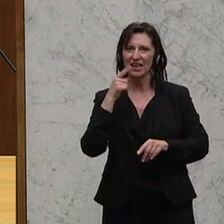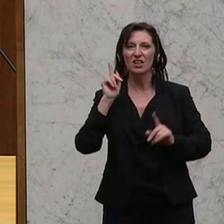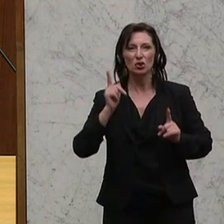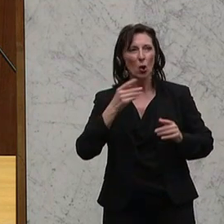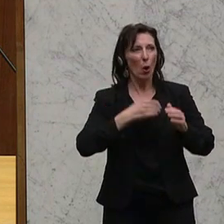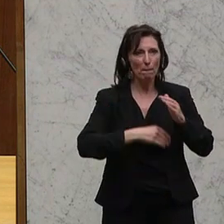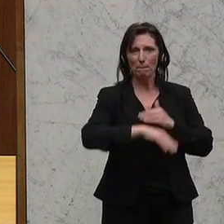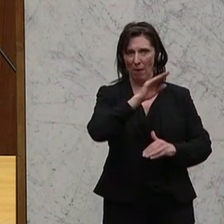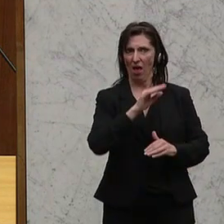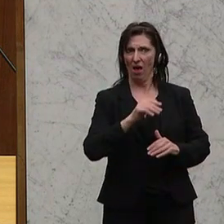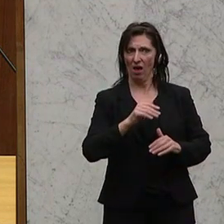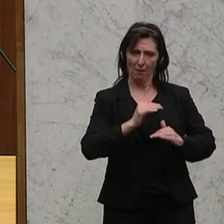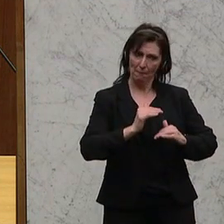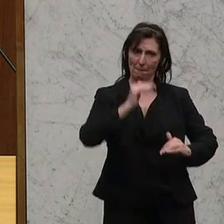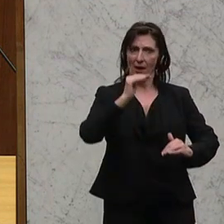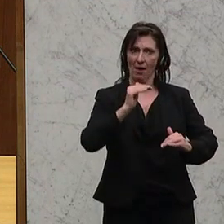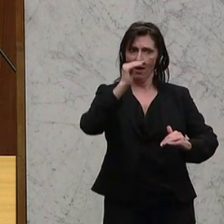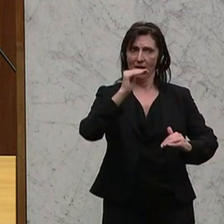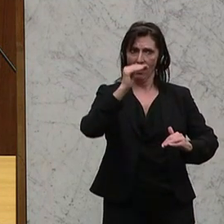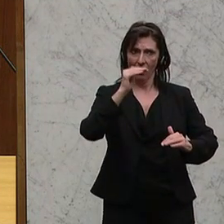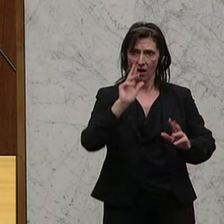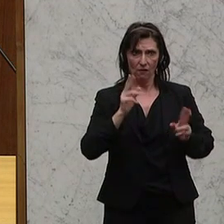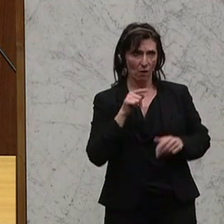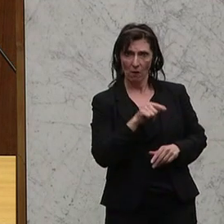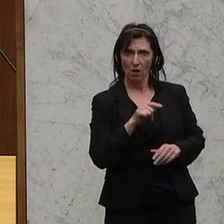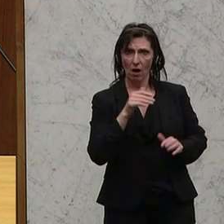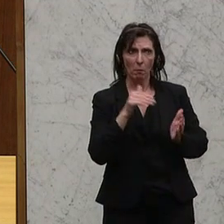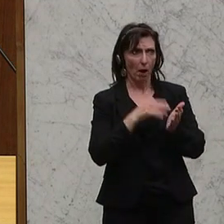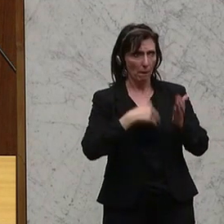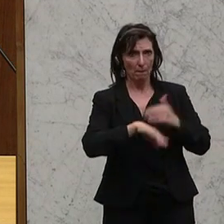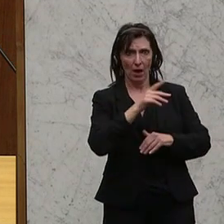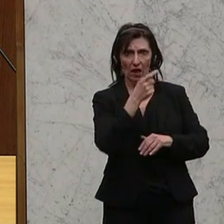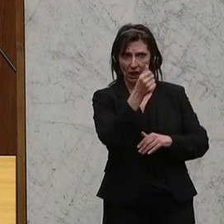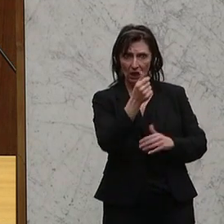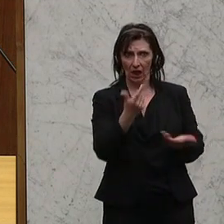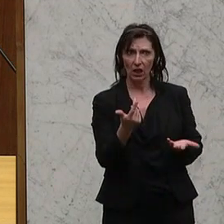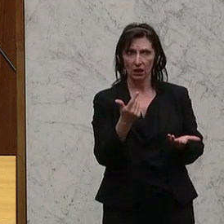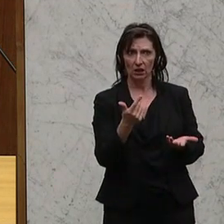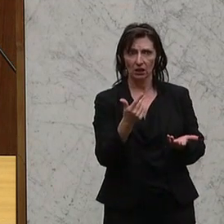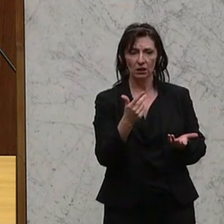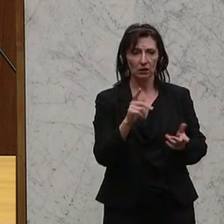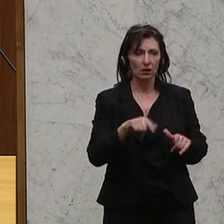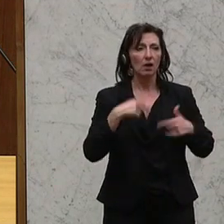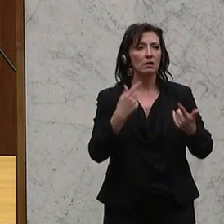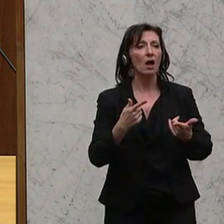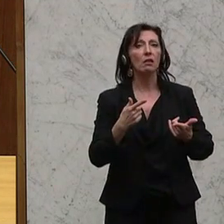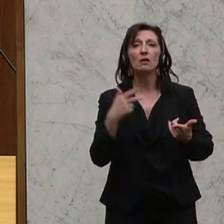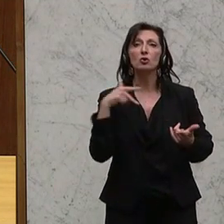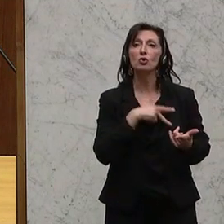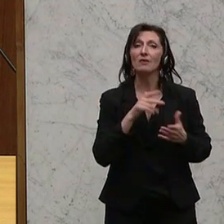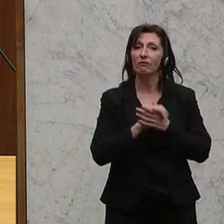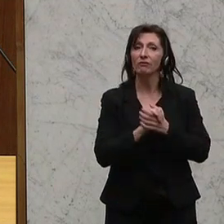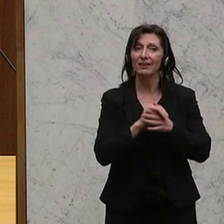sein, dass sich das ein bisschen auferhebt, weil die müssen auch viel mehr haben, weil dann gibt es nämlich leichter den sozialen Frieden. Aber